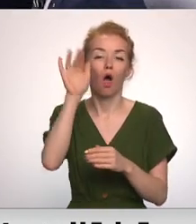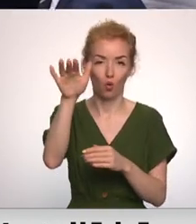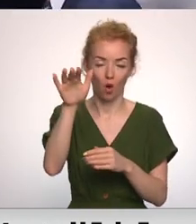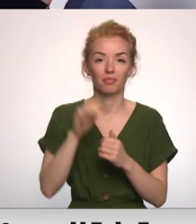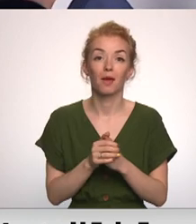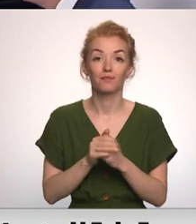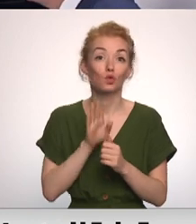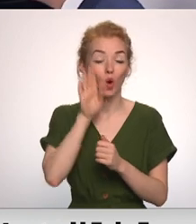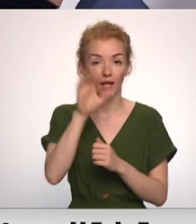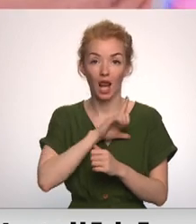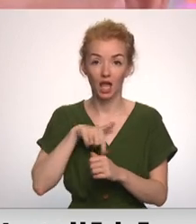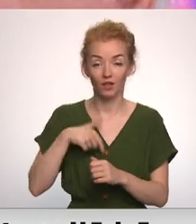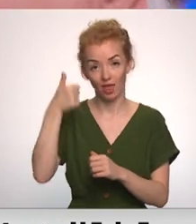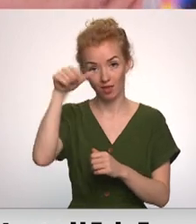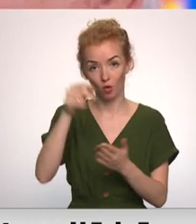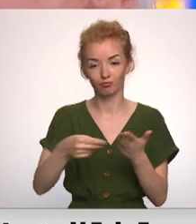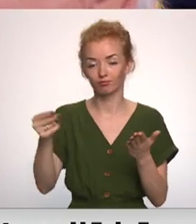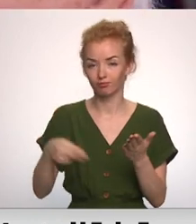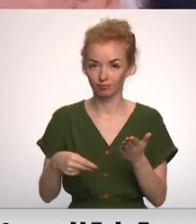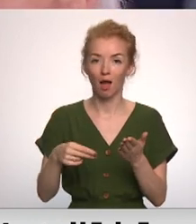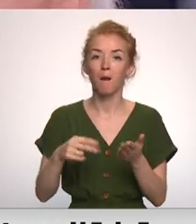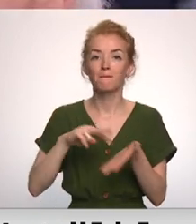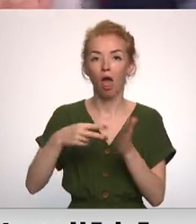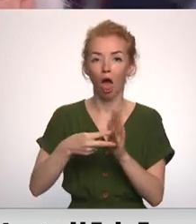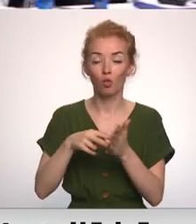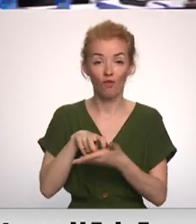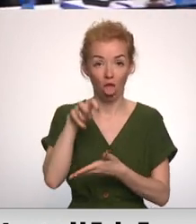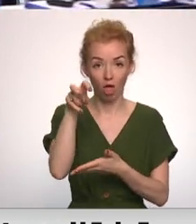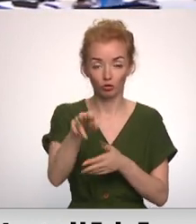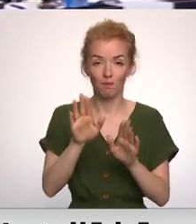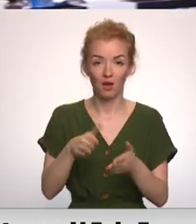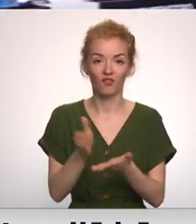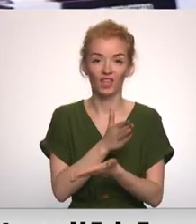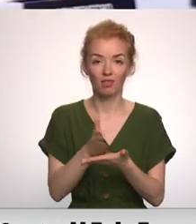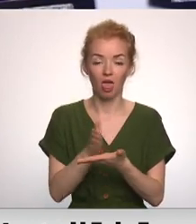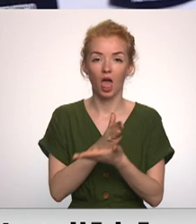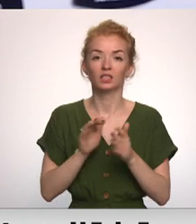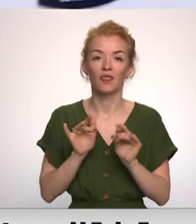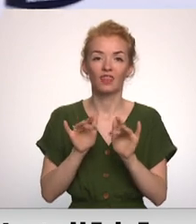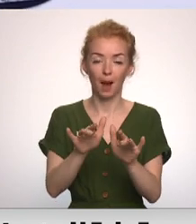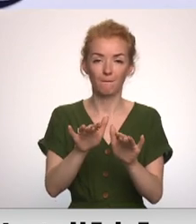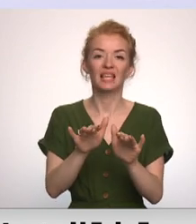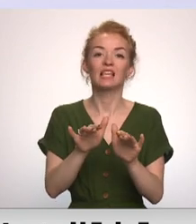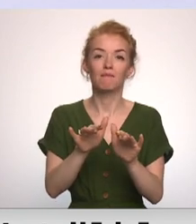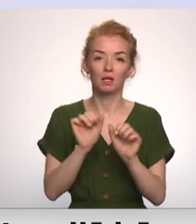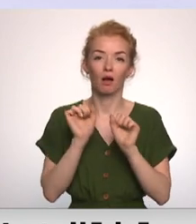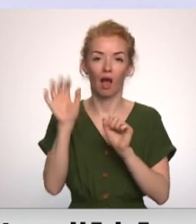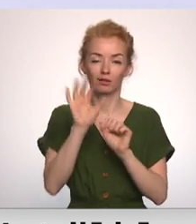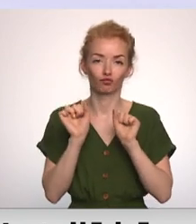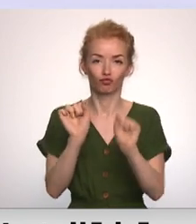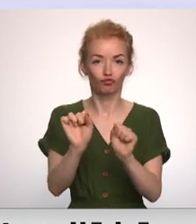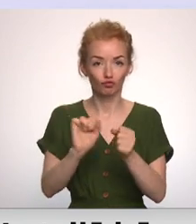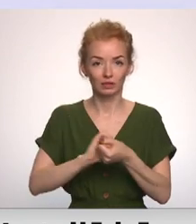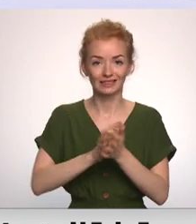No rīta Latvija un Igaunie parakstīja nodoma vēstuli par vidējās darbības pretgājas aizsardzības sistēmu iegādi kopā